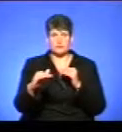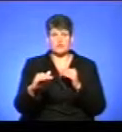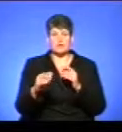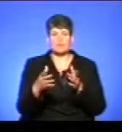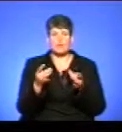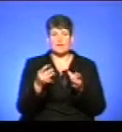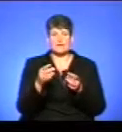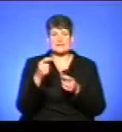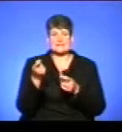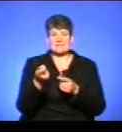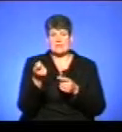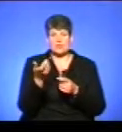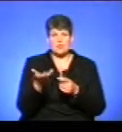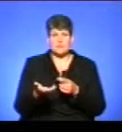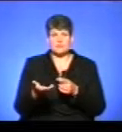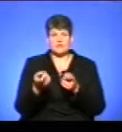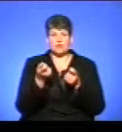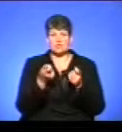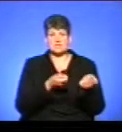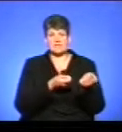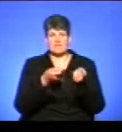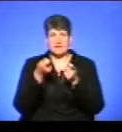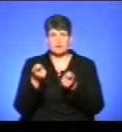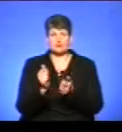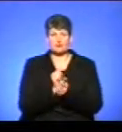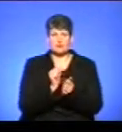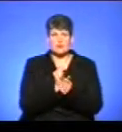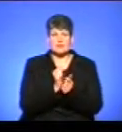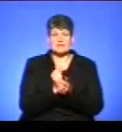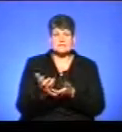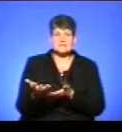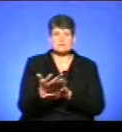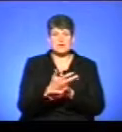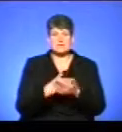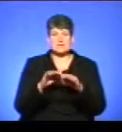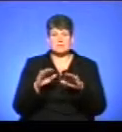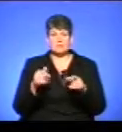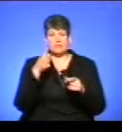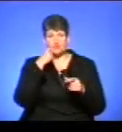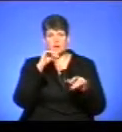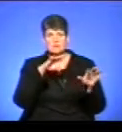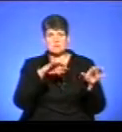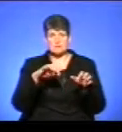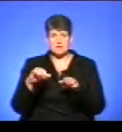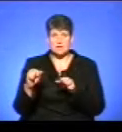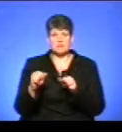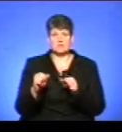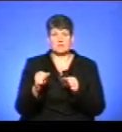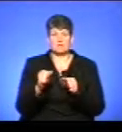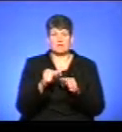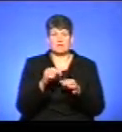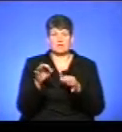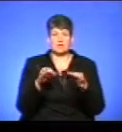Намочило, от зерно стоїть. А я трохи виніс зерна, що сухе зерно зібрали, з дітьми вчора знесли. Остальне, отут